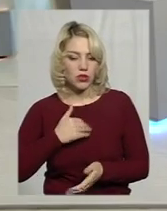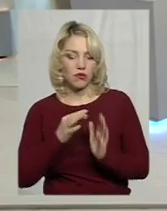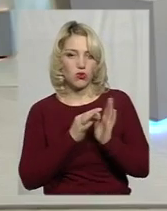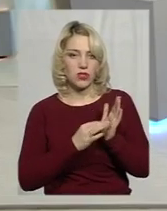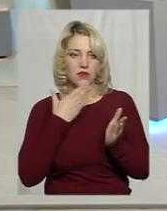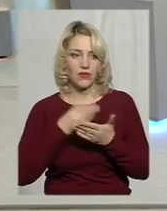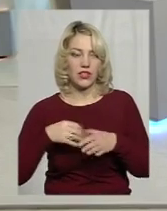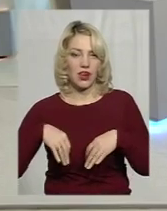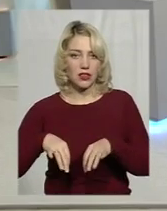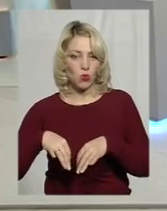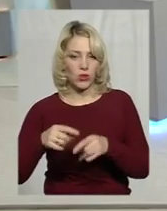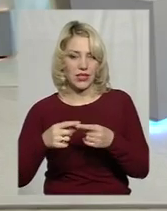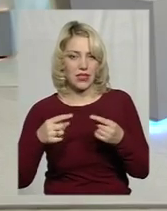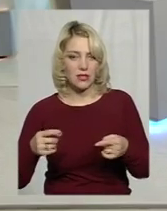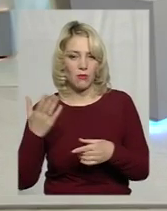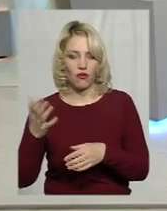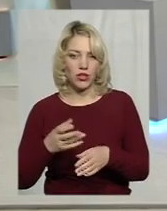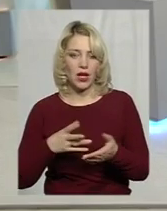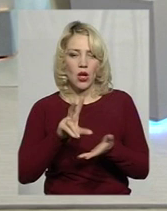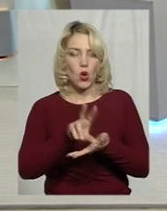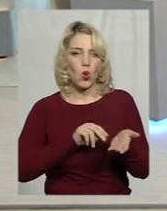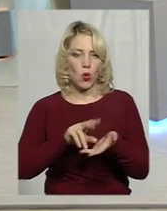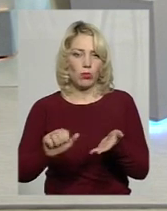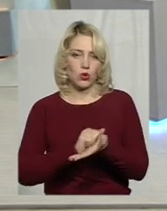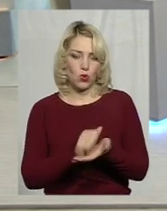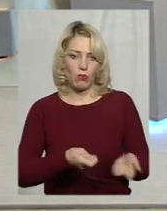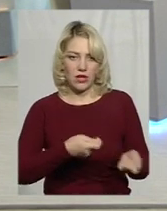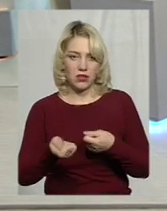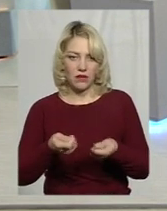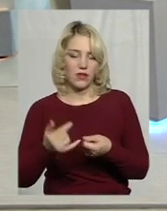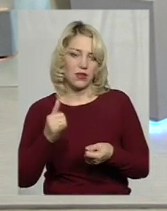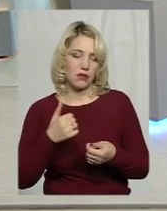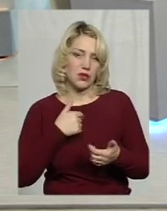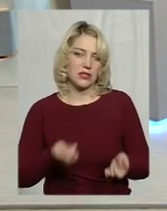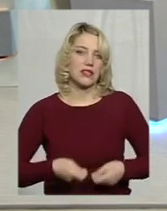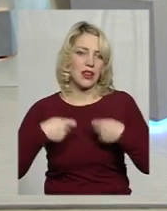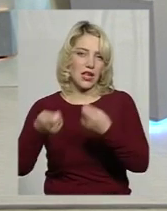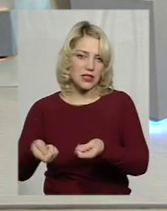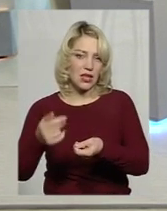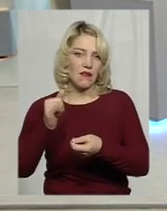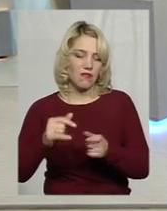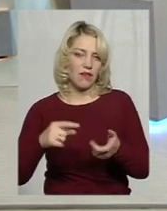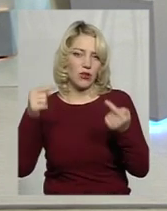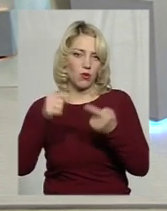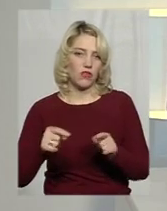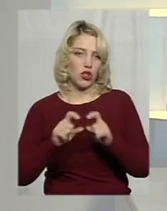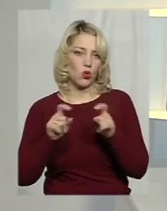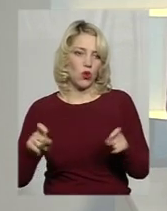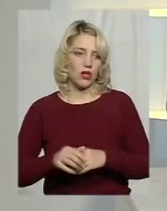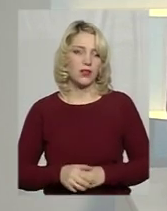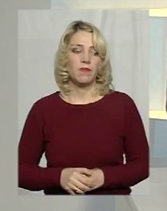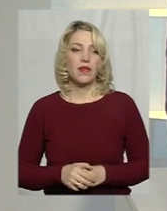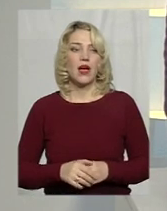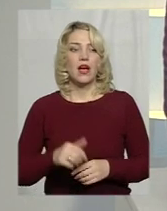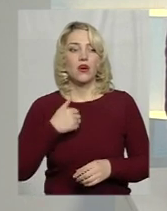свій транспортний засіб, вони скинули мені копії документів, ми занесли ці копії відповідний орган. Досвітте, секунду, уточню, пане Ігорі, а